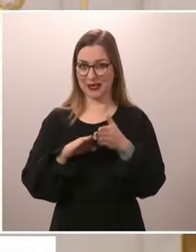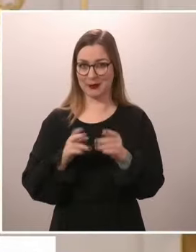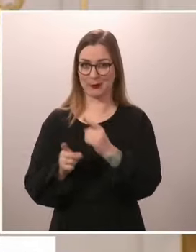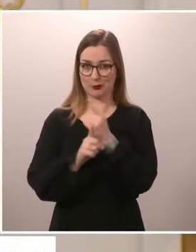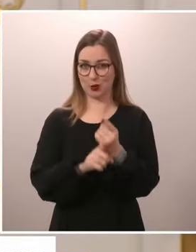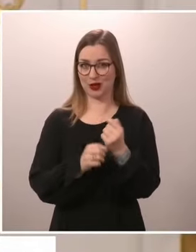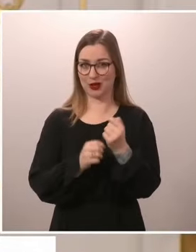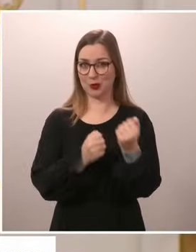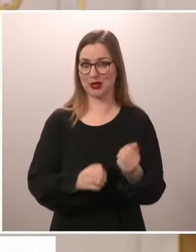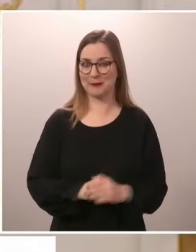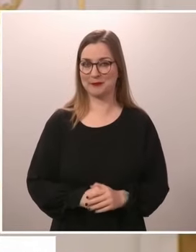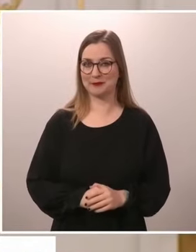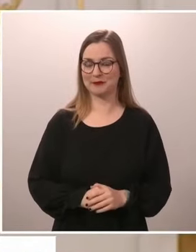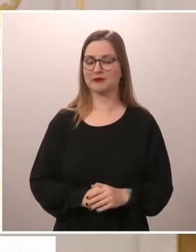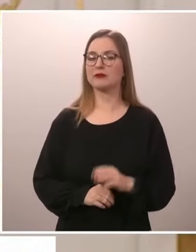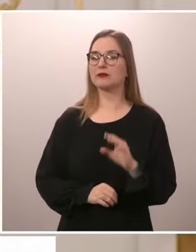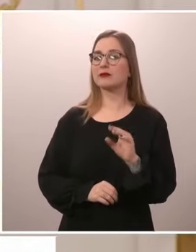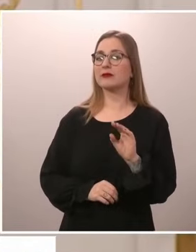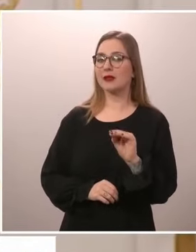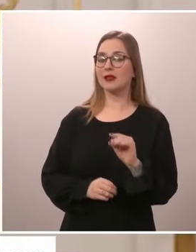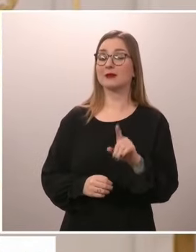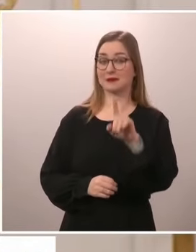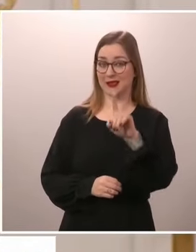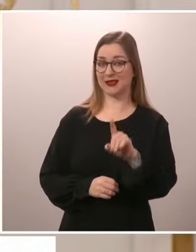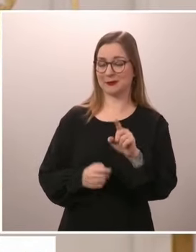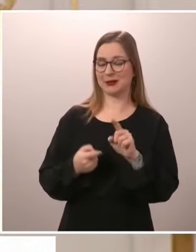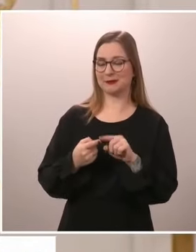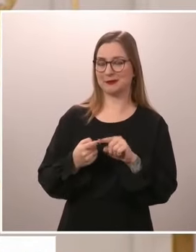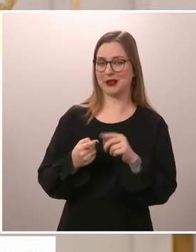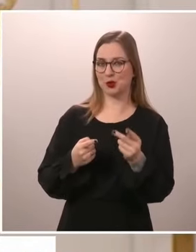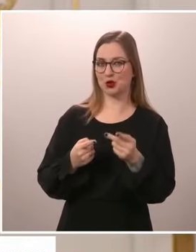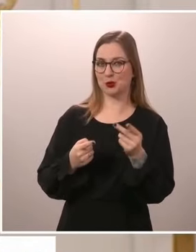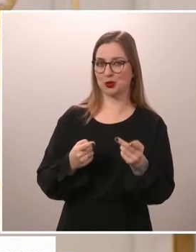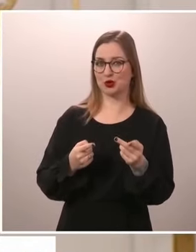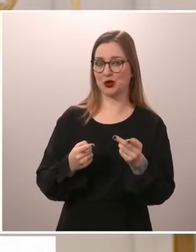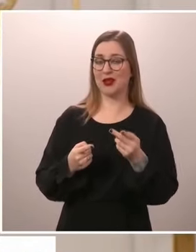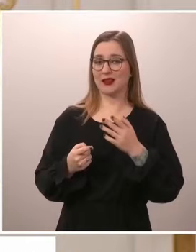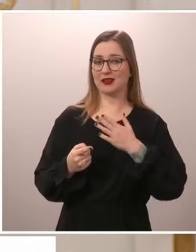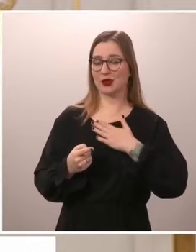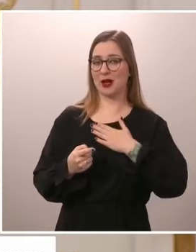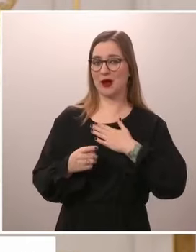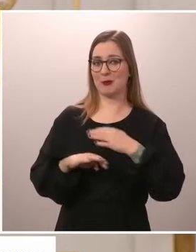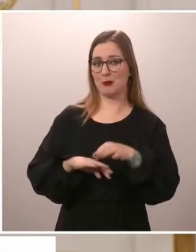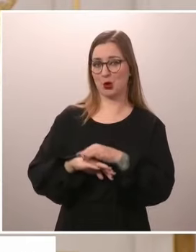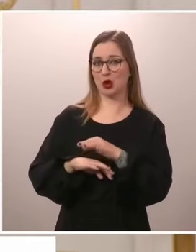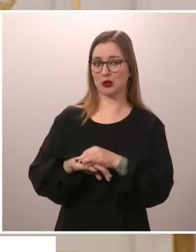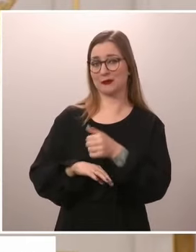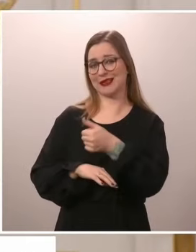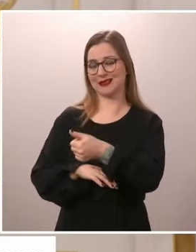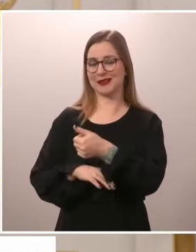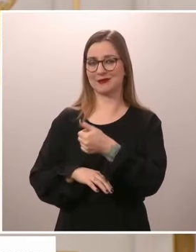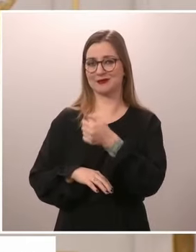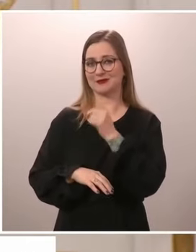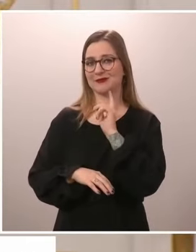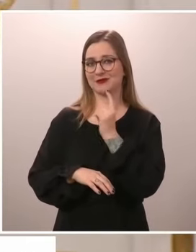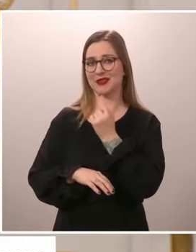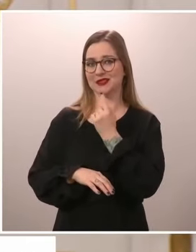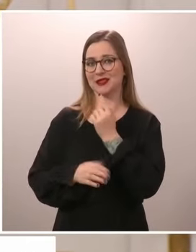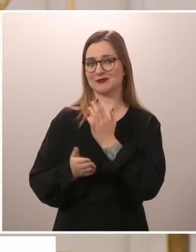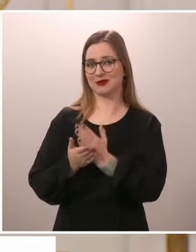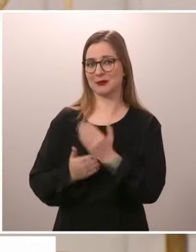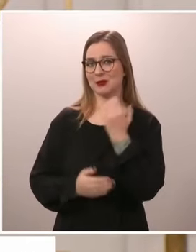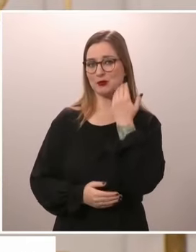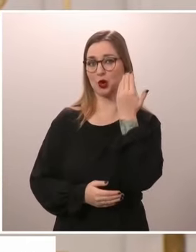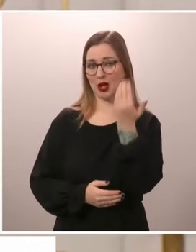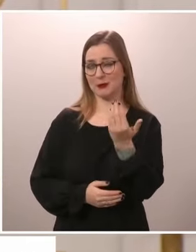ehkä tähän ensimmäisen kysymykseen puolisonen varmasti on paras henkilö tähän vastaamaan, kun hän on valmis siihen